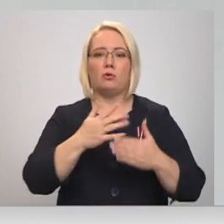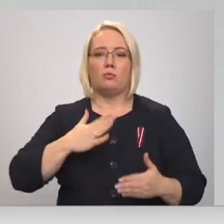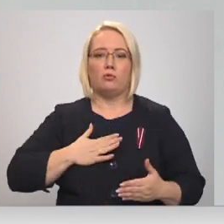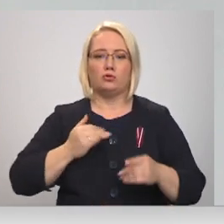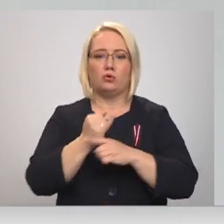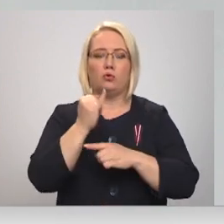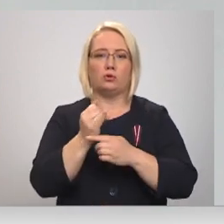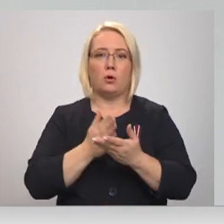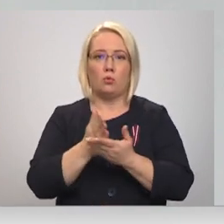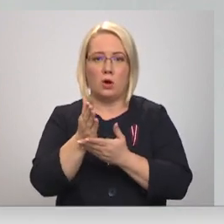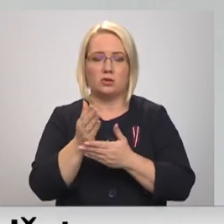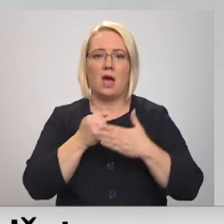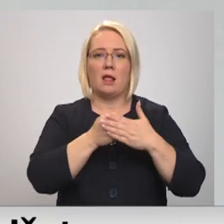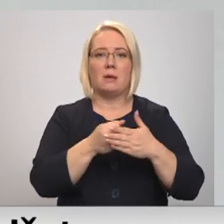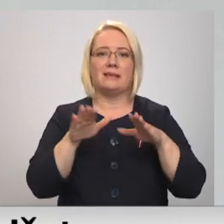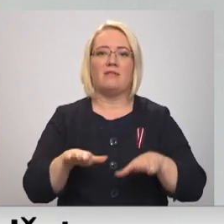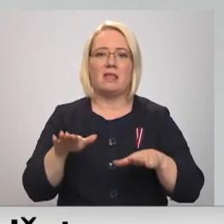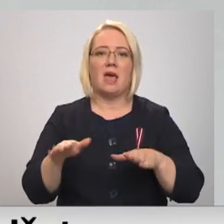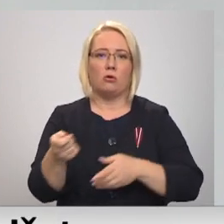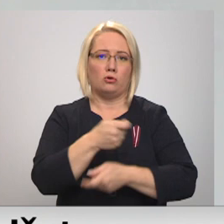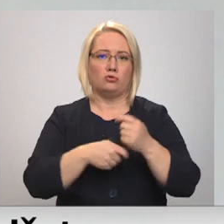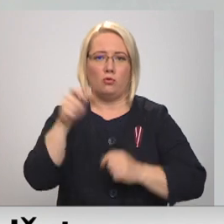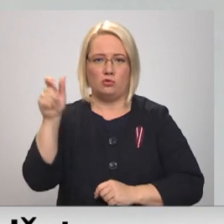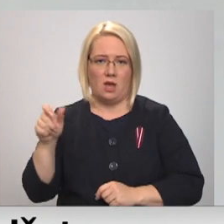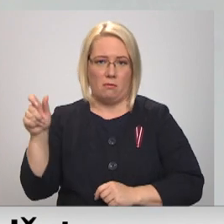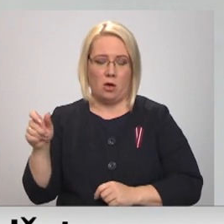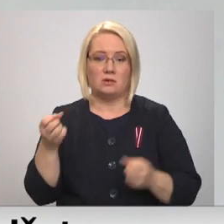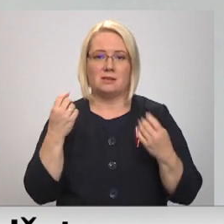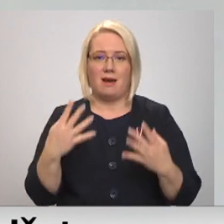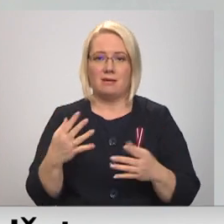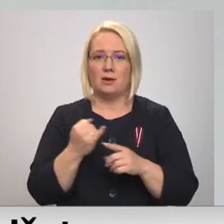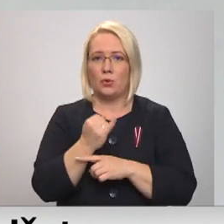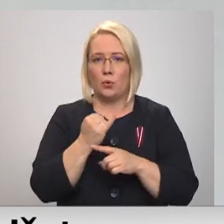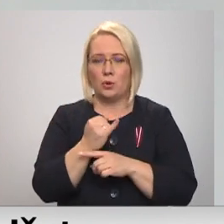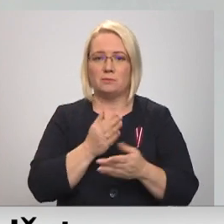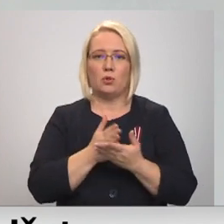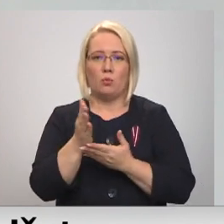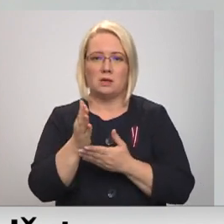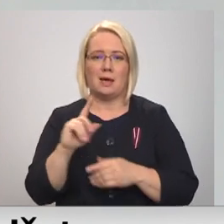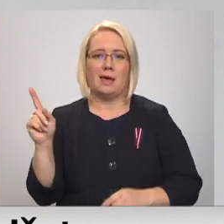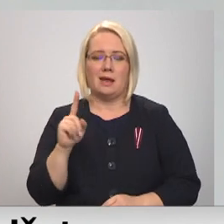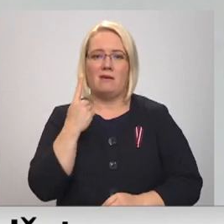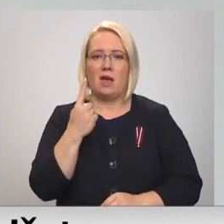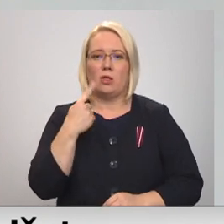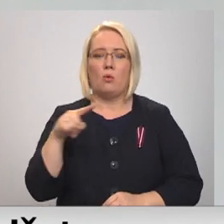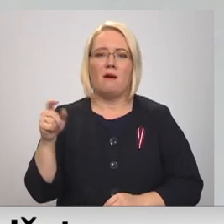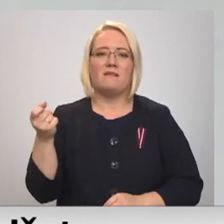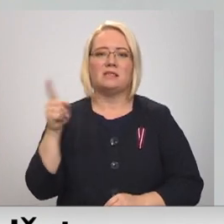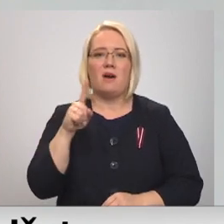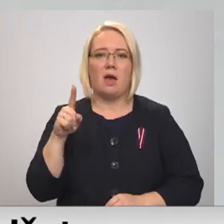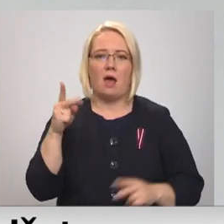atbalstīt vietējos uzņēmējus, ir skaidrs, ka turismā nozara ir viena no visvairāk